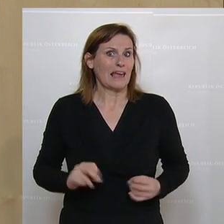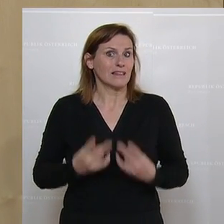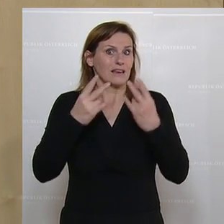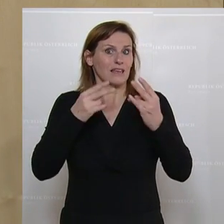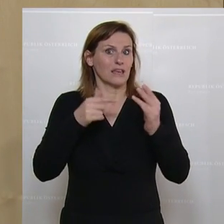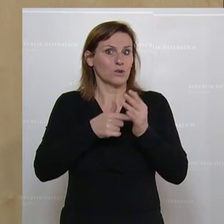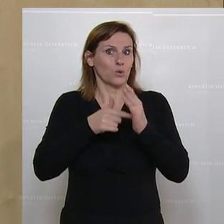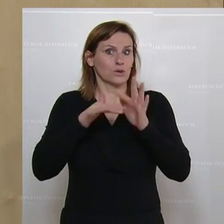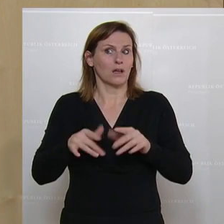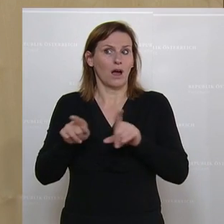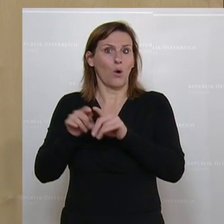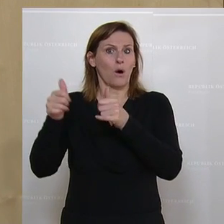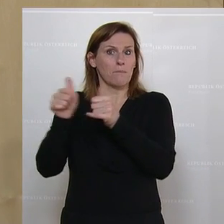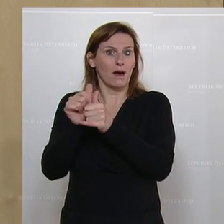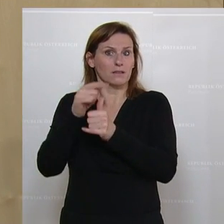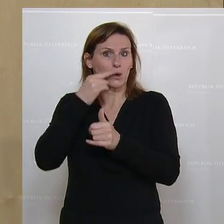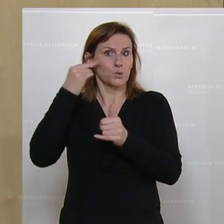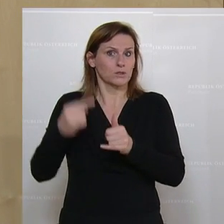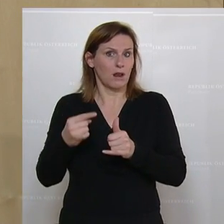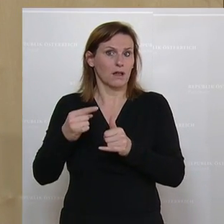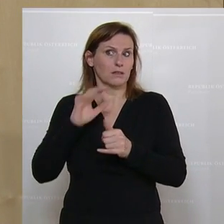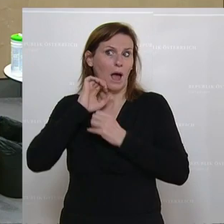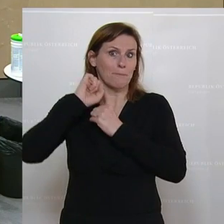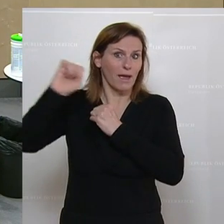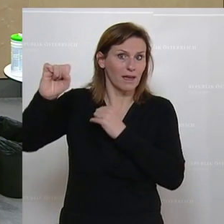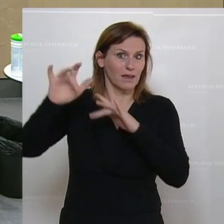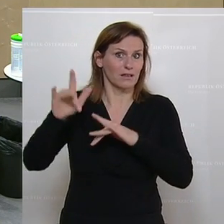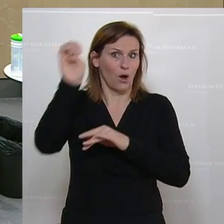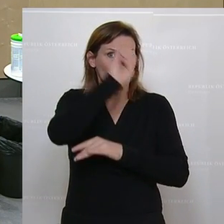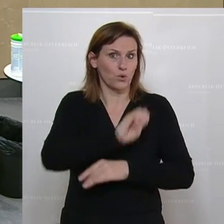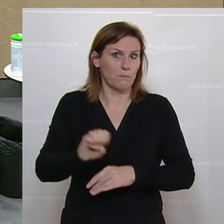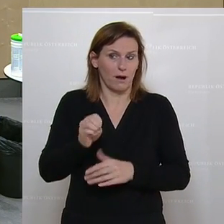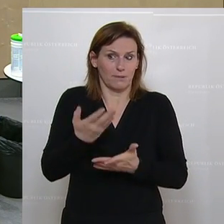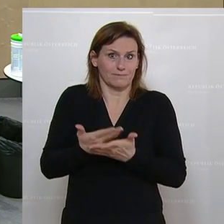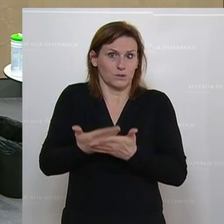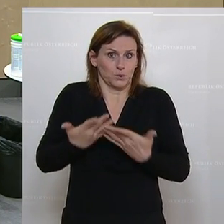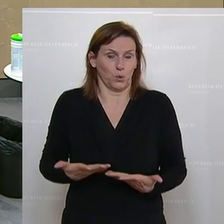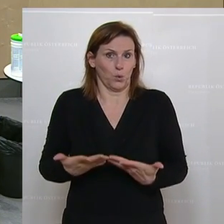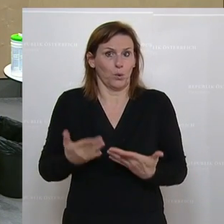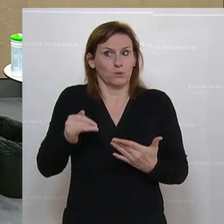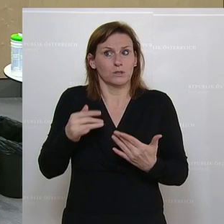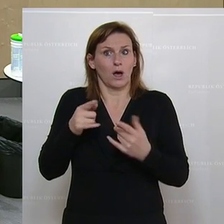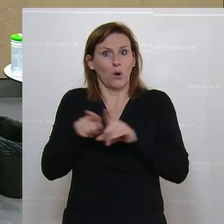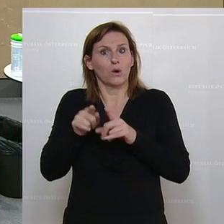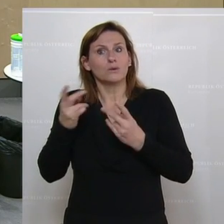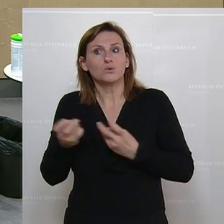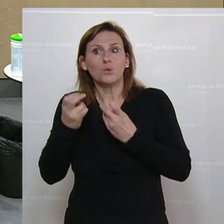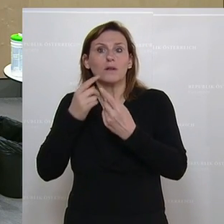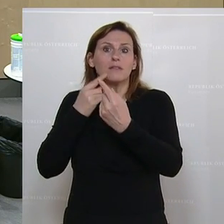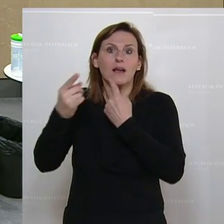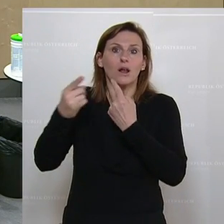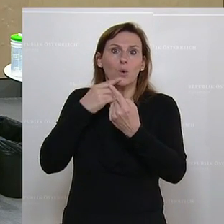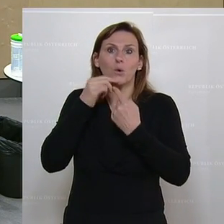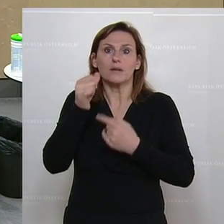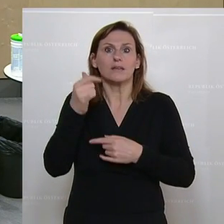auf unseren russischen Partner angewiesen in weiten Bereichen Europas. Und das ist einfach ein Faktum und da werden wir den Dialog suchen und ich würde jetzt nicht gleich in die